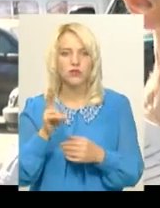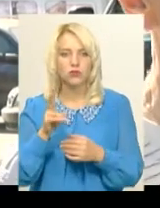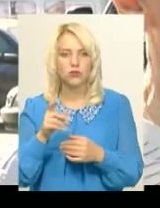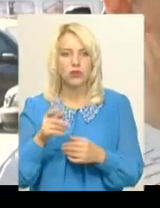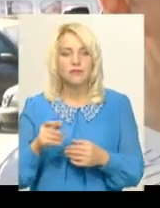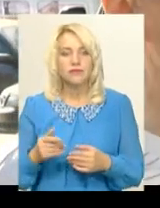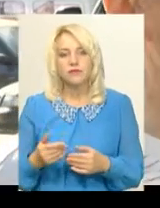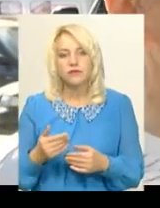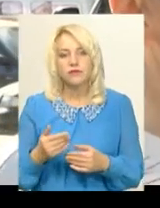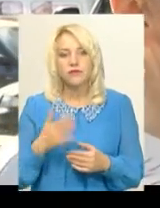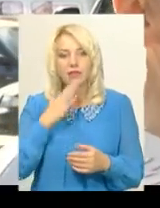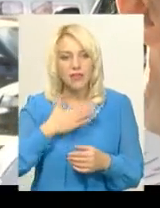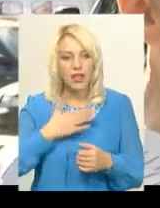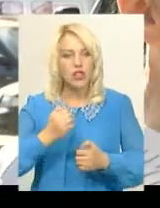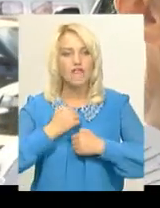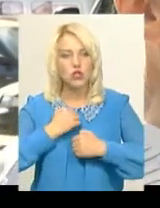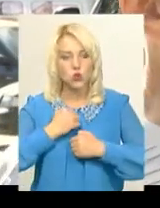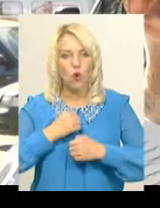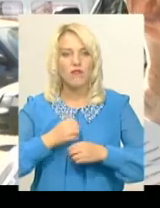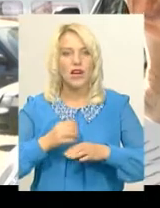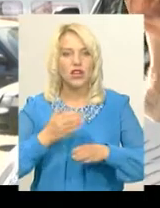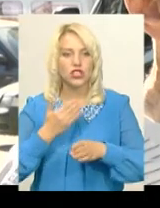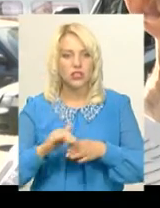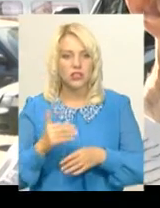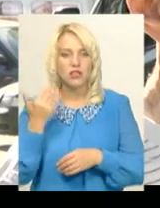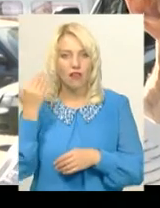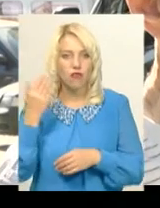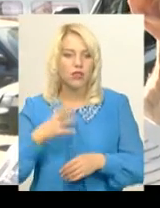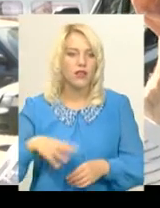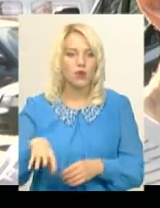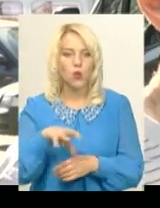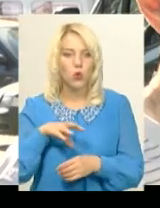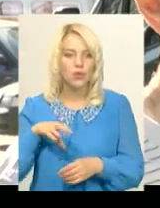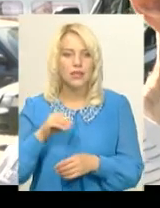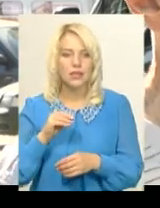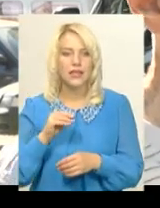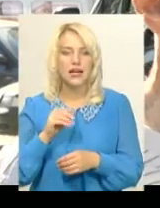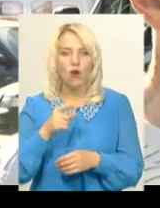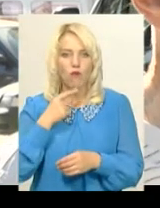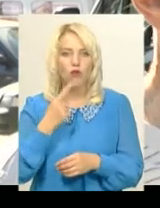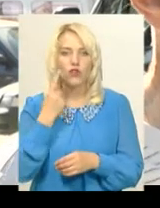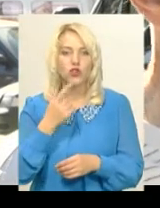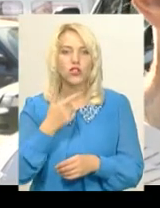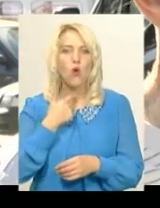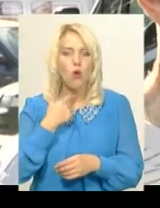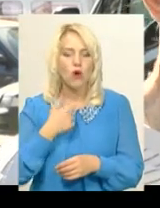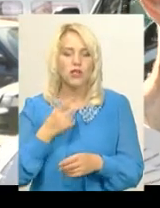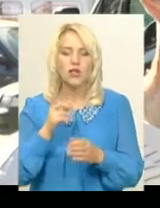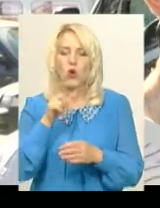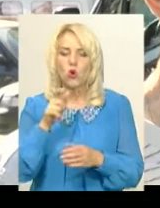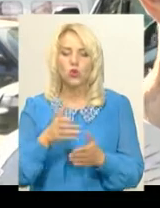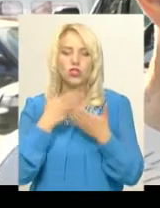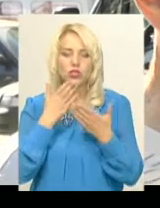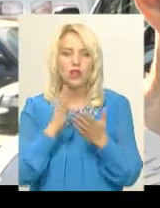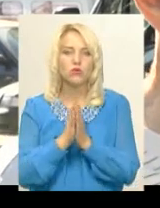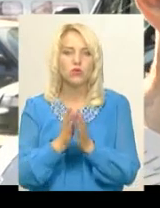наших військових частинах. І вони всі в один голос заявляють, що люди читають, просять, дайте